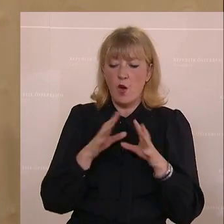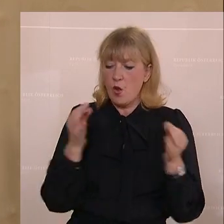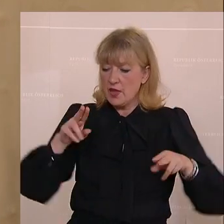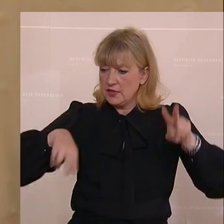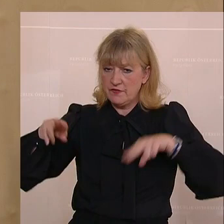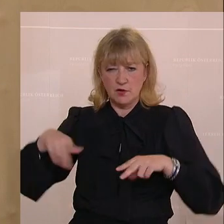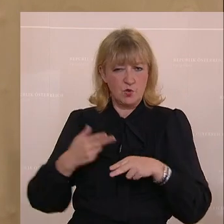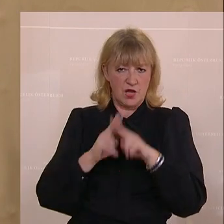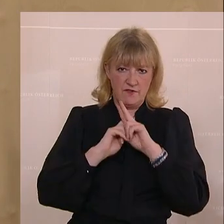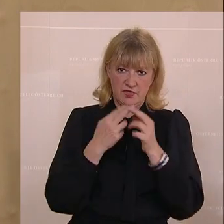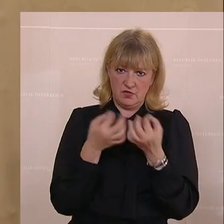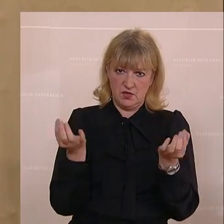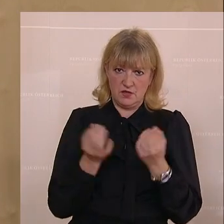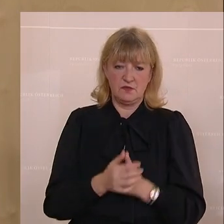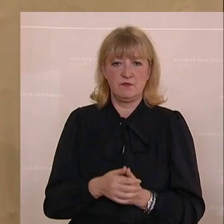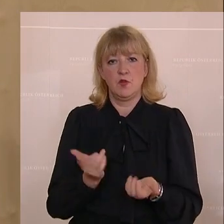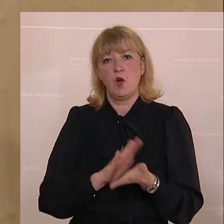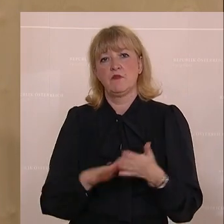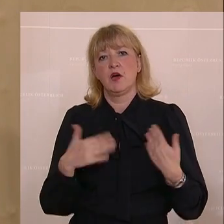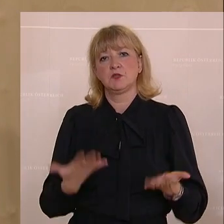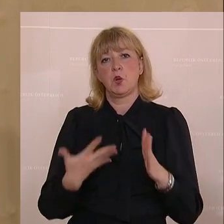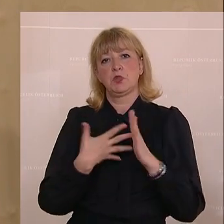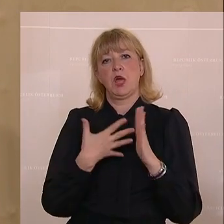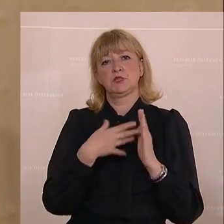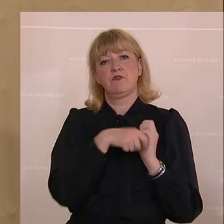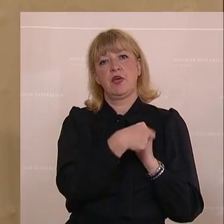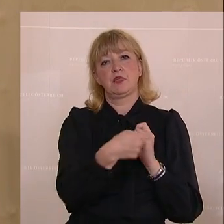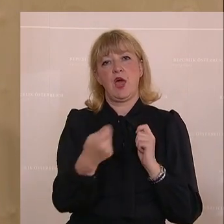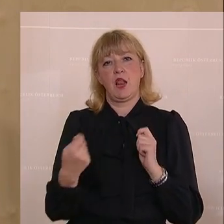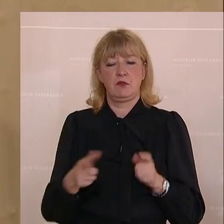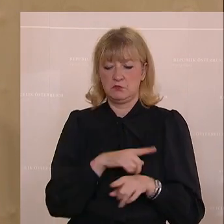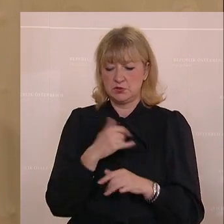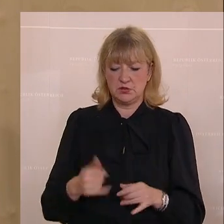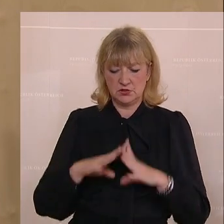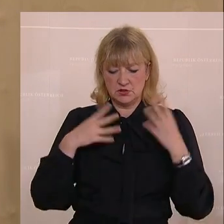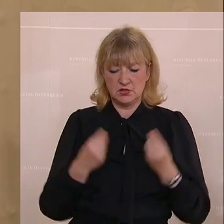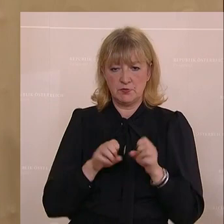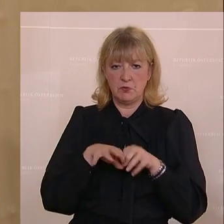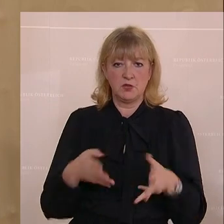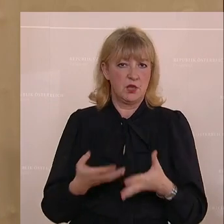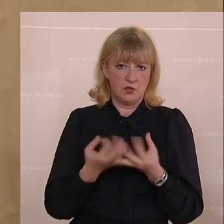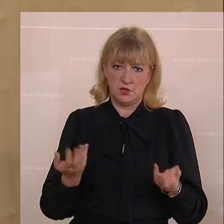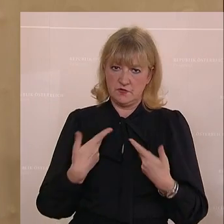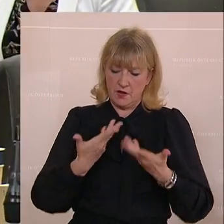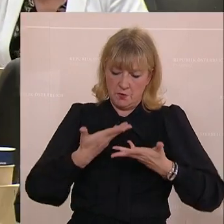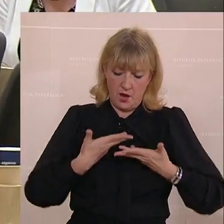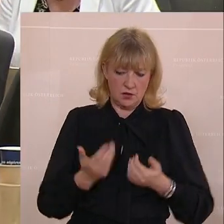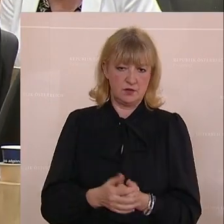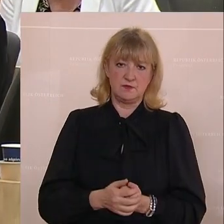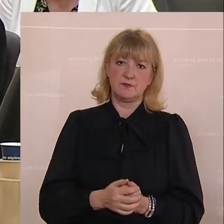absolut nicht. Und einfach so Tests zu verteilen, hat uns bisher in der gesamten Pandemie überhaupt nichts gebracht.